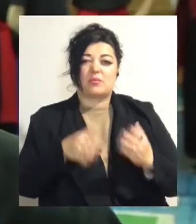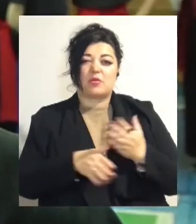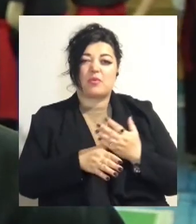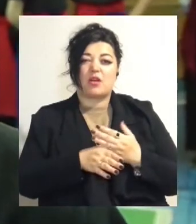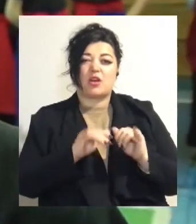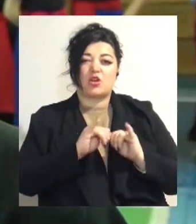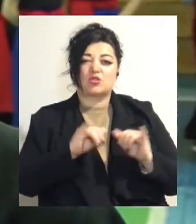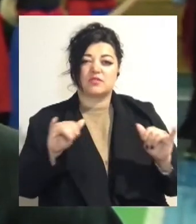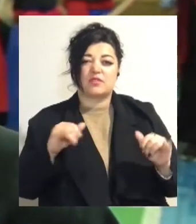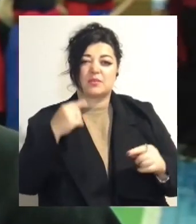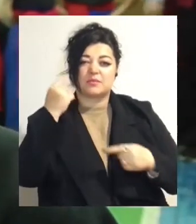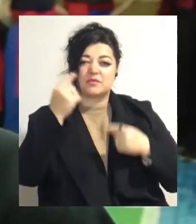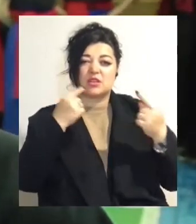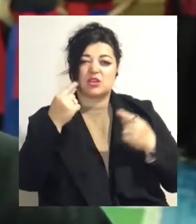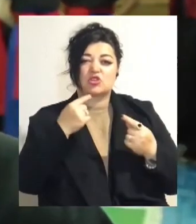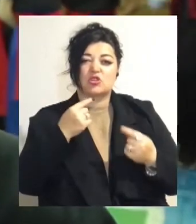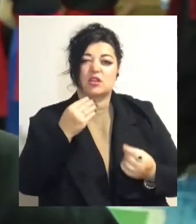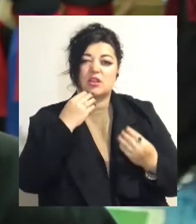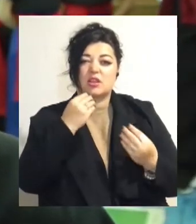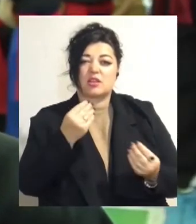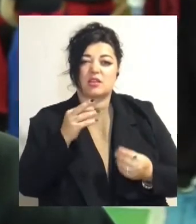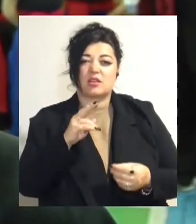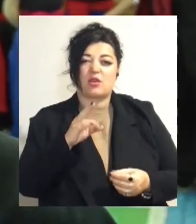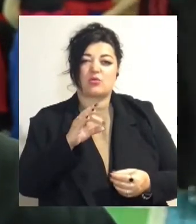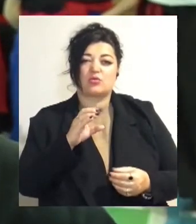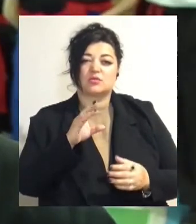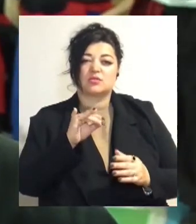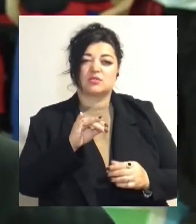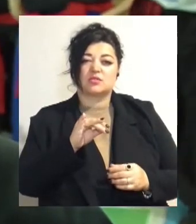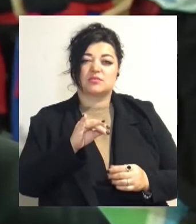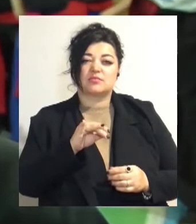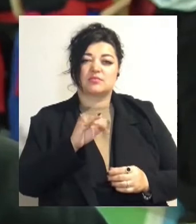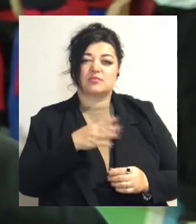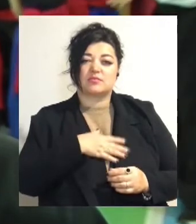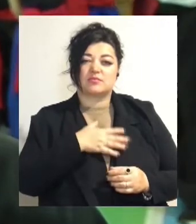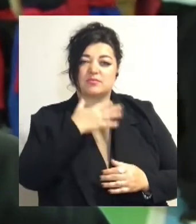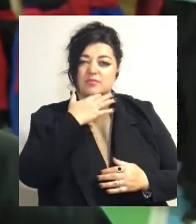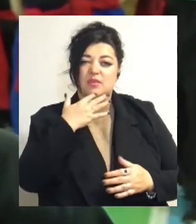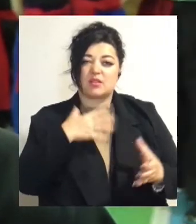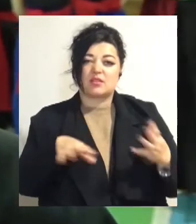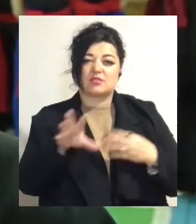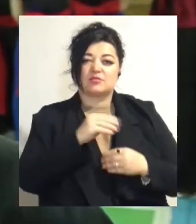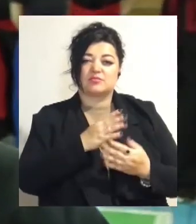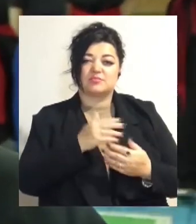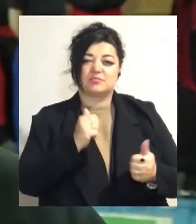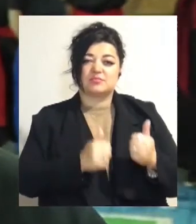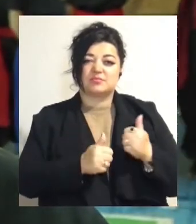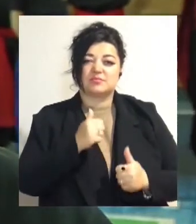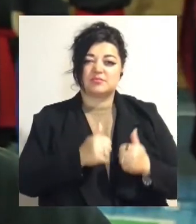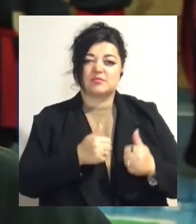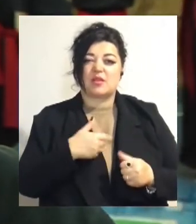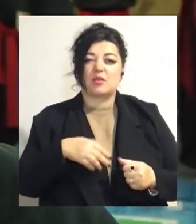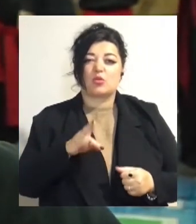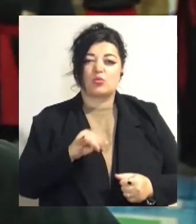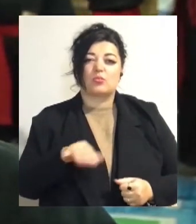фізичні якості, також розумові, духовні. У нас є багато таборів, їздне на змагання. Ми